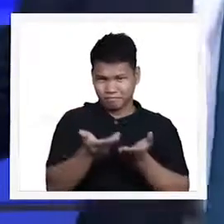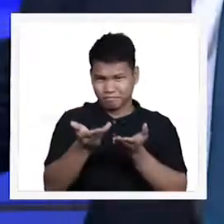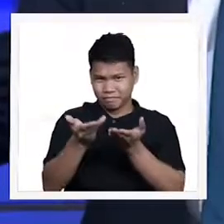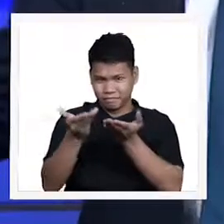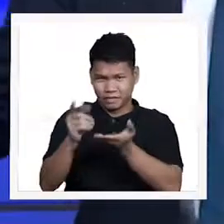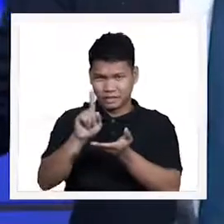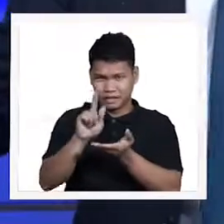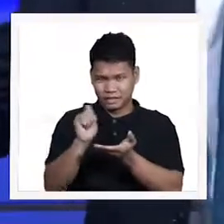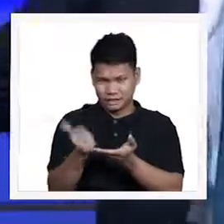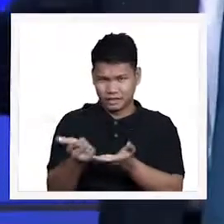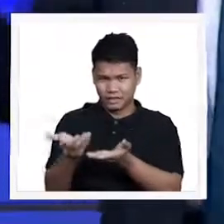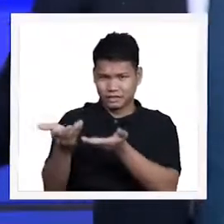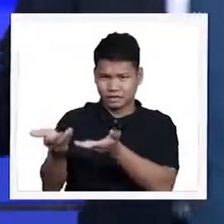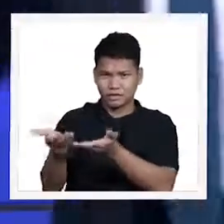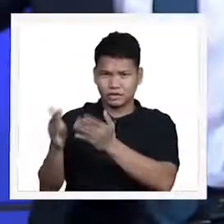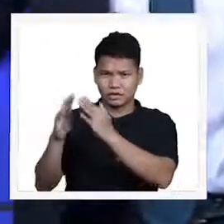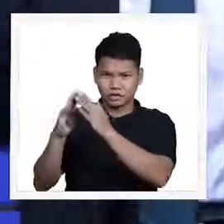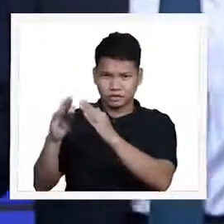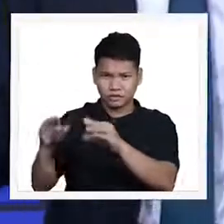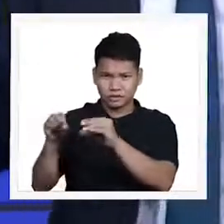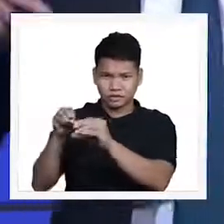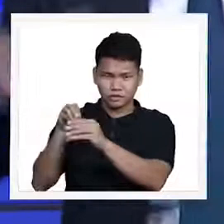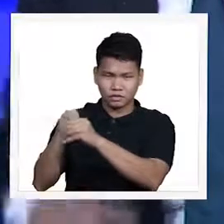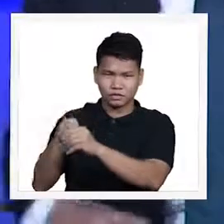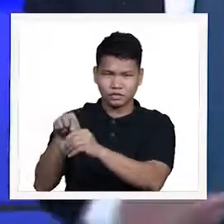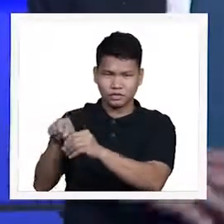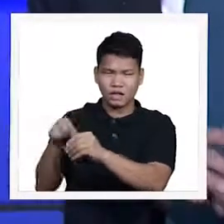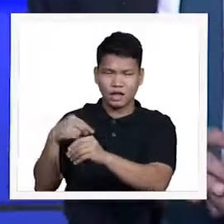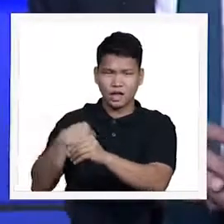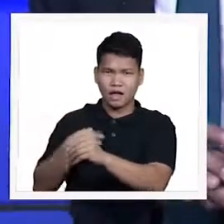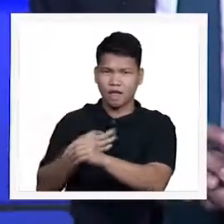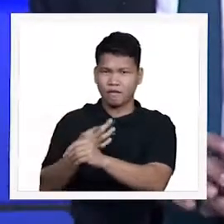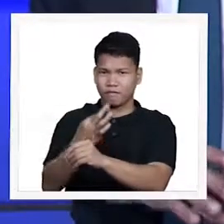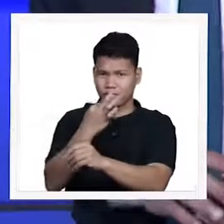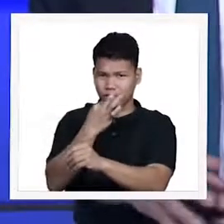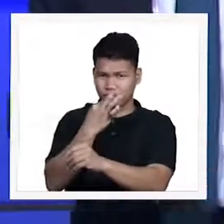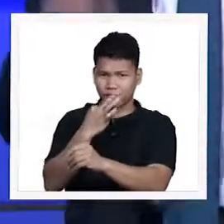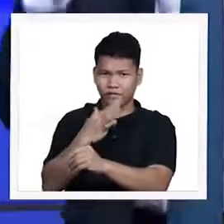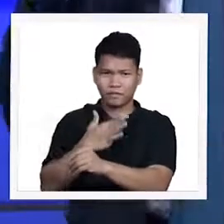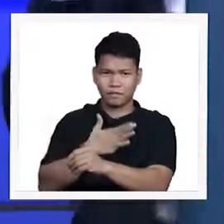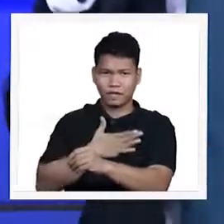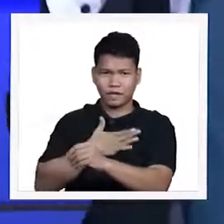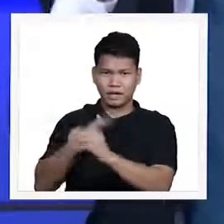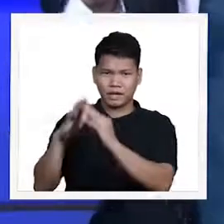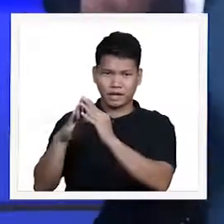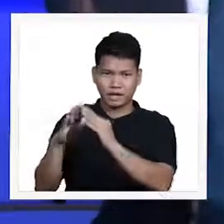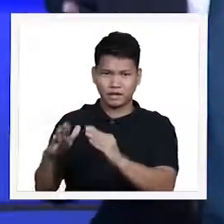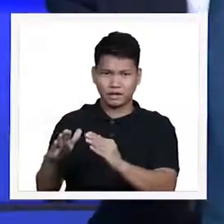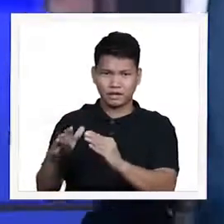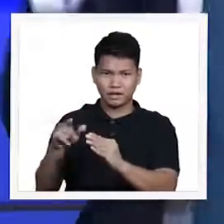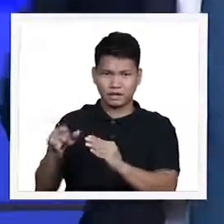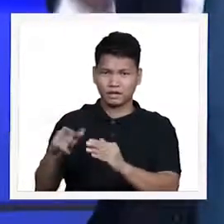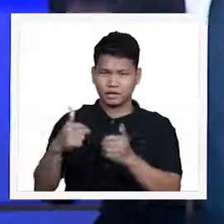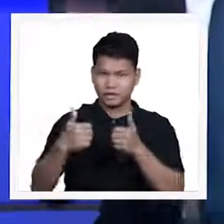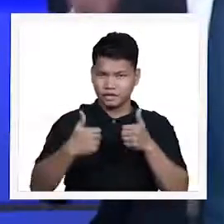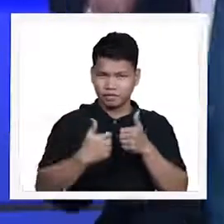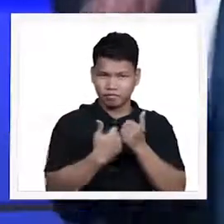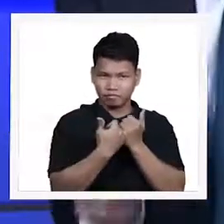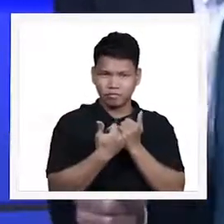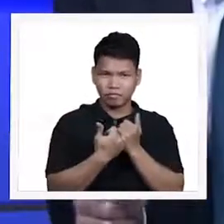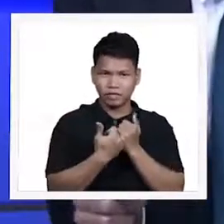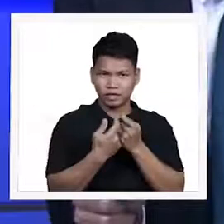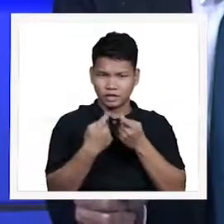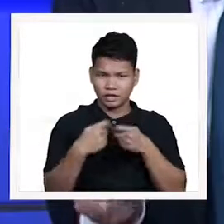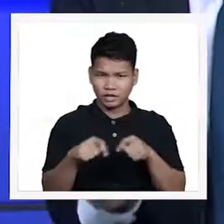the storehouse that there may be food in my house sabi ng ating Panginoon at ito po ang kanyang challenge try